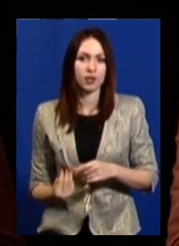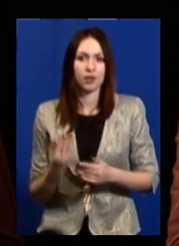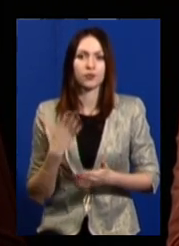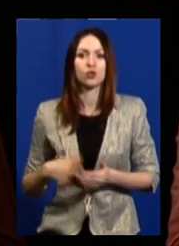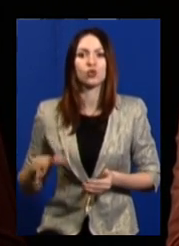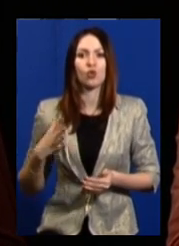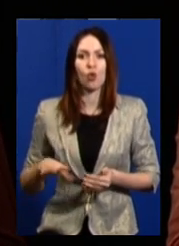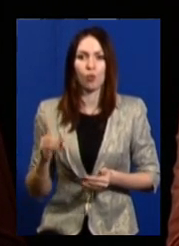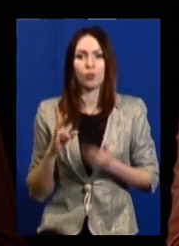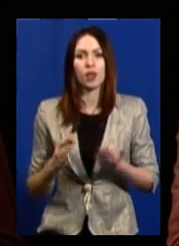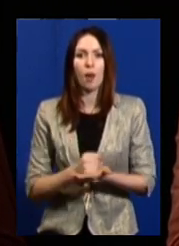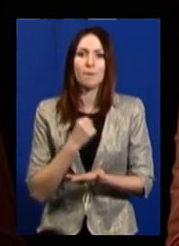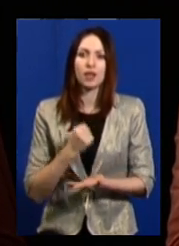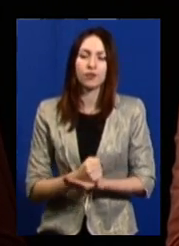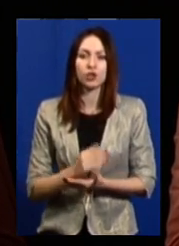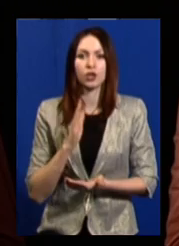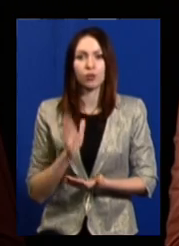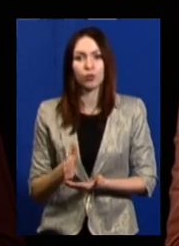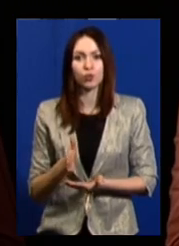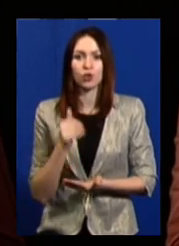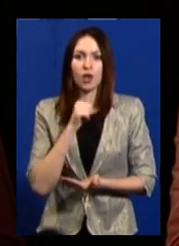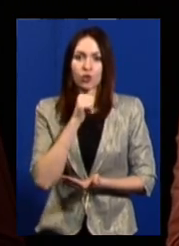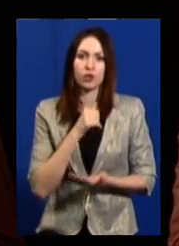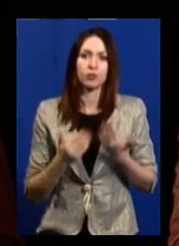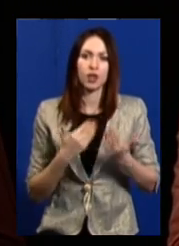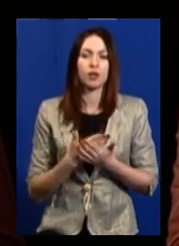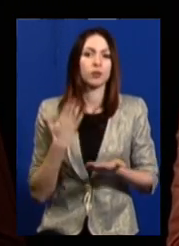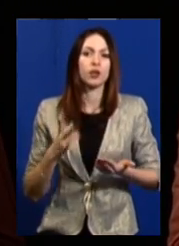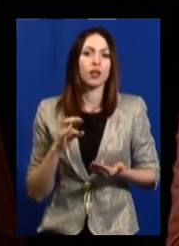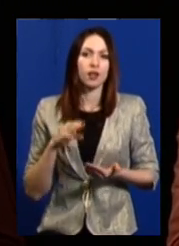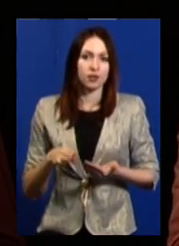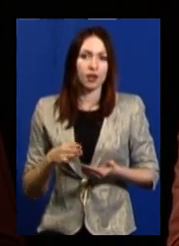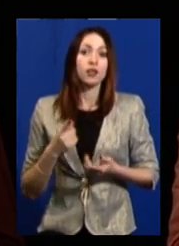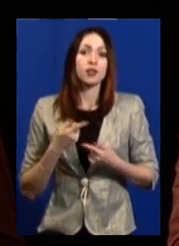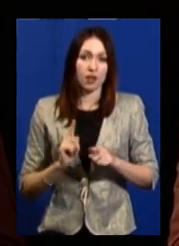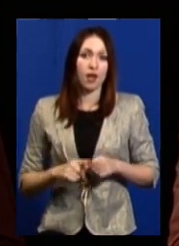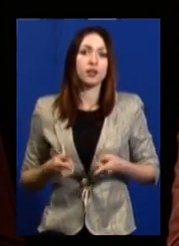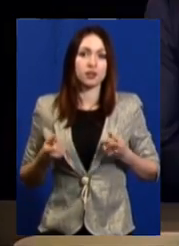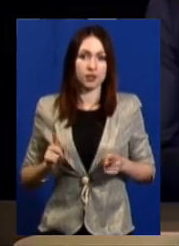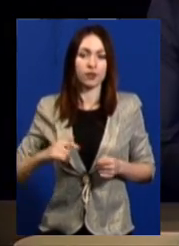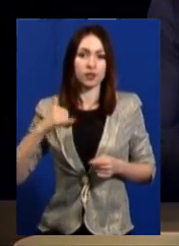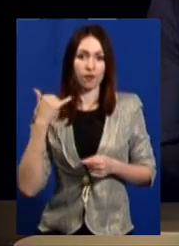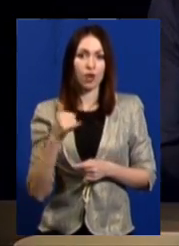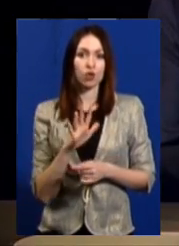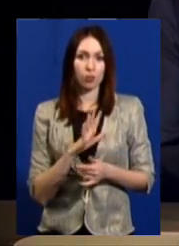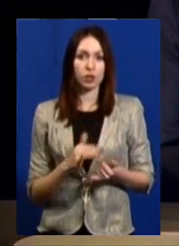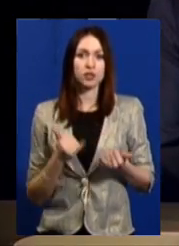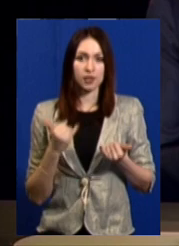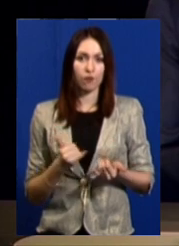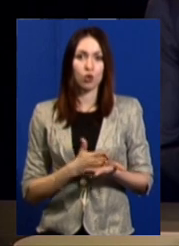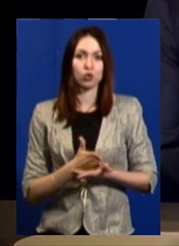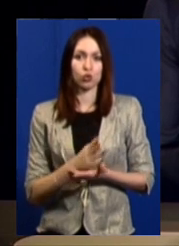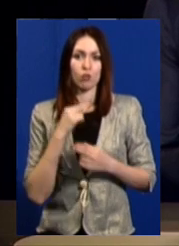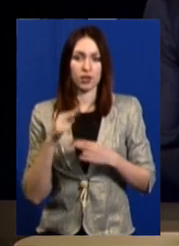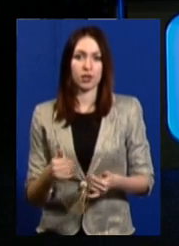чекаємо, чи підтвердження буде ненонімне, наприклад, чи ні. Так, дійсно. Тут дзвінок надійшов сьогодні, служба відреагувала